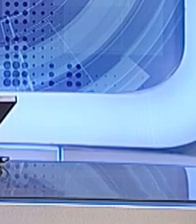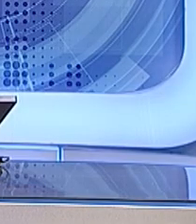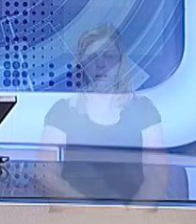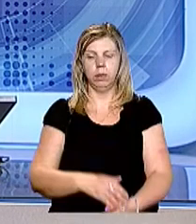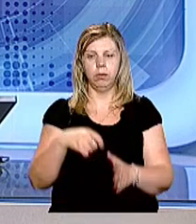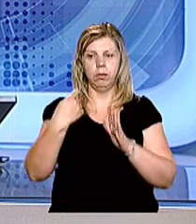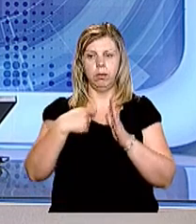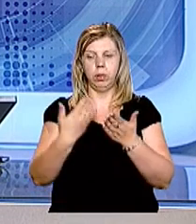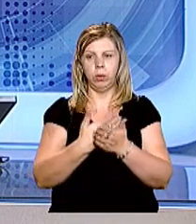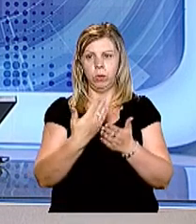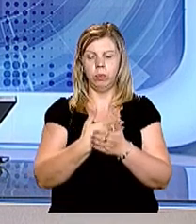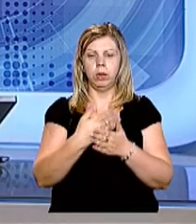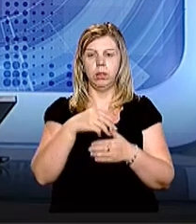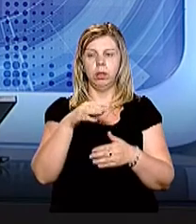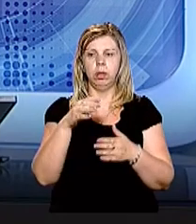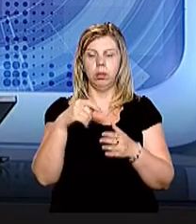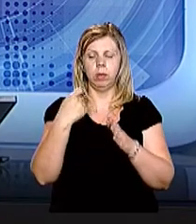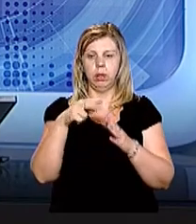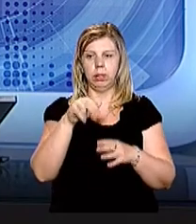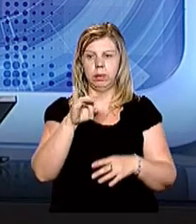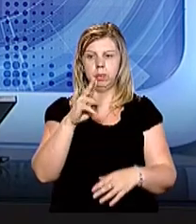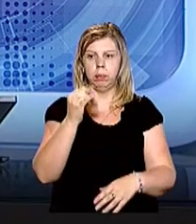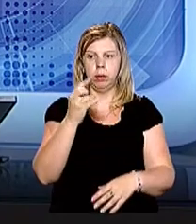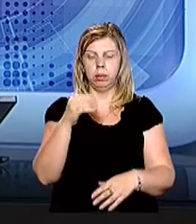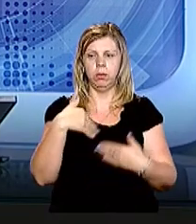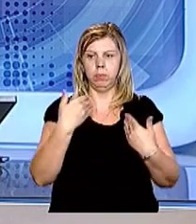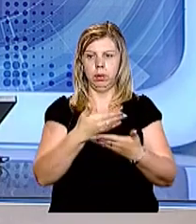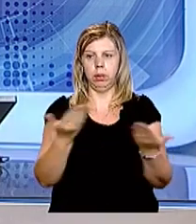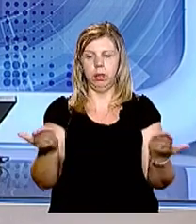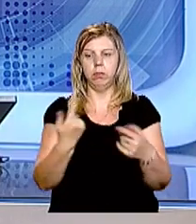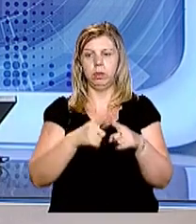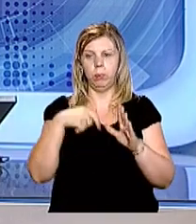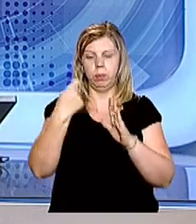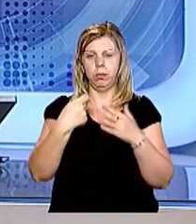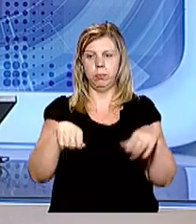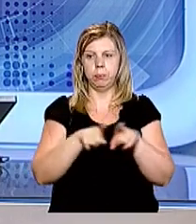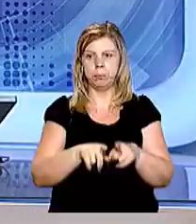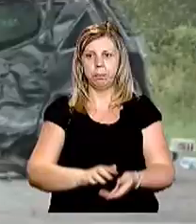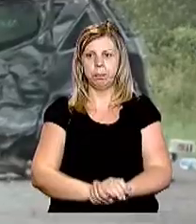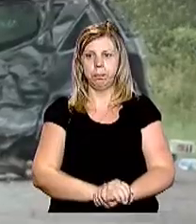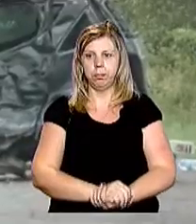В ефірі новини у студії Тетяна Мендель та Лариса Цибиленко. Вітаємо у цьому випуску про таке.